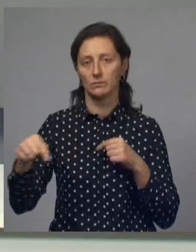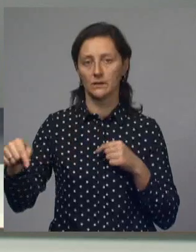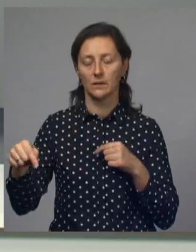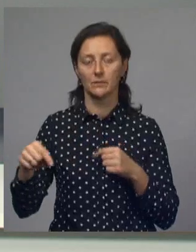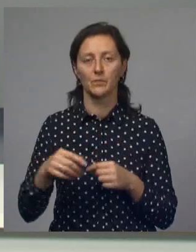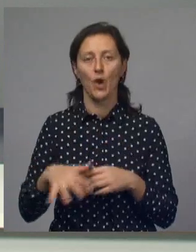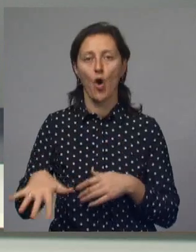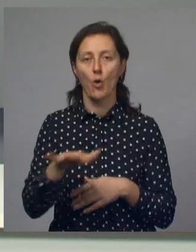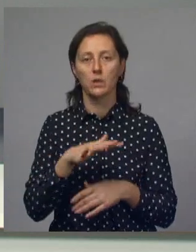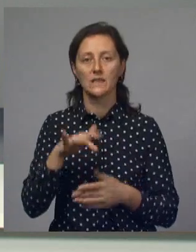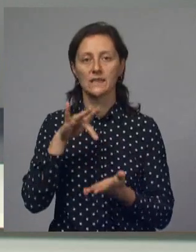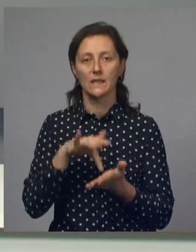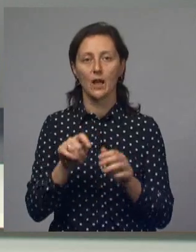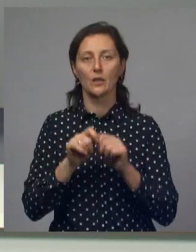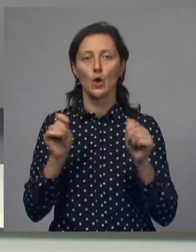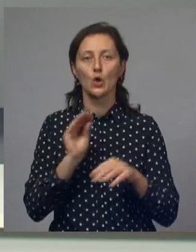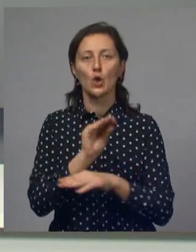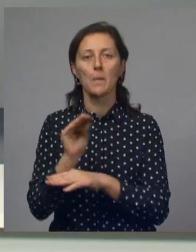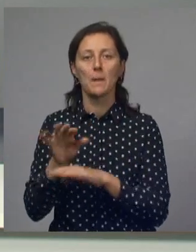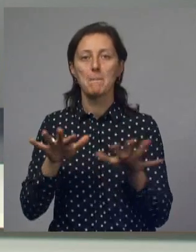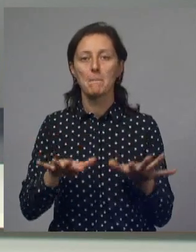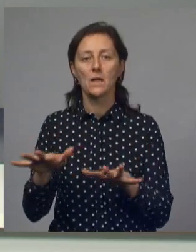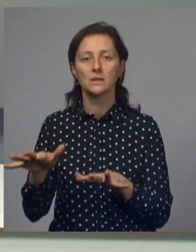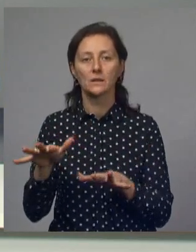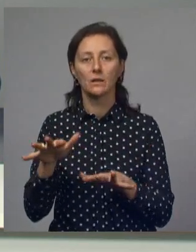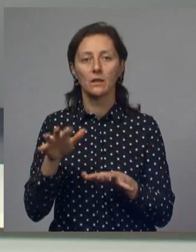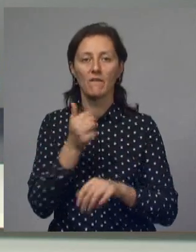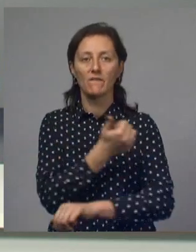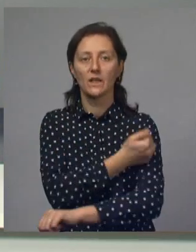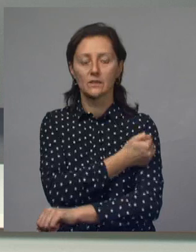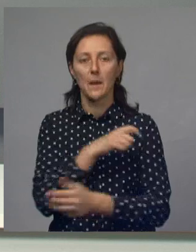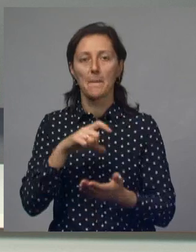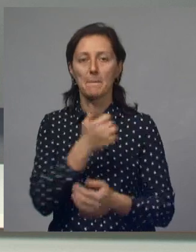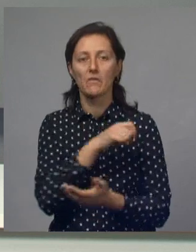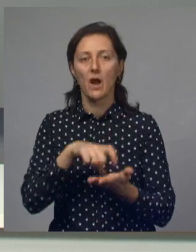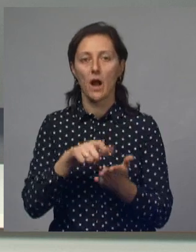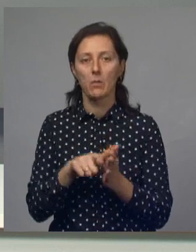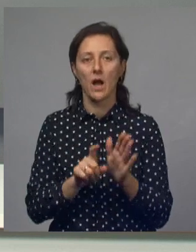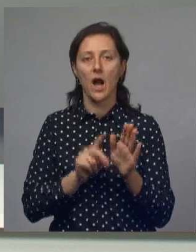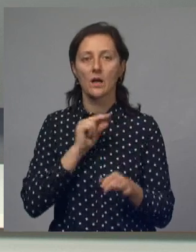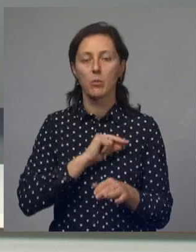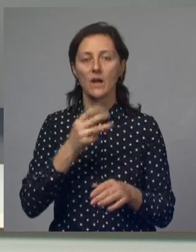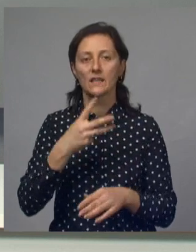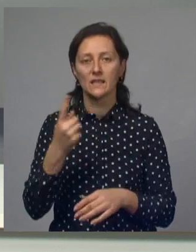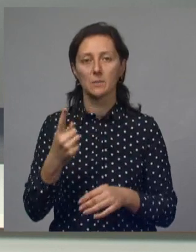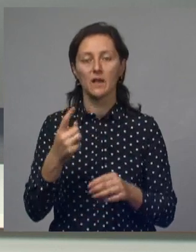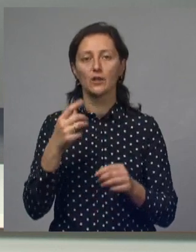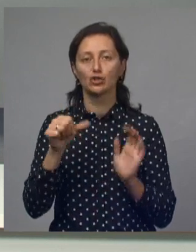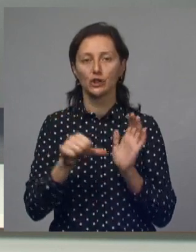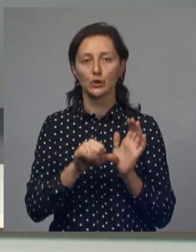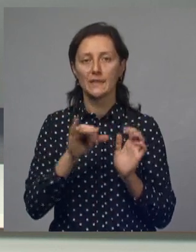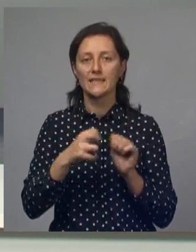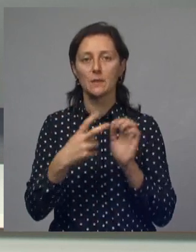В областном центре открылись дополнительные пункты вакцинации в учебных заведениях. Прививочные кабинеты теперь работают в 31, 6 и 17